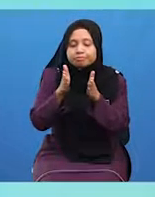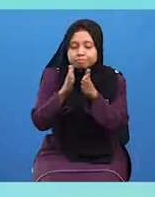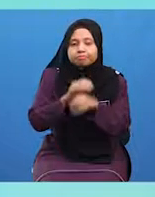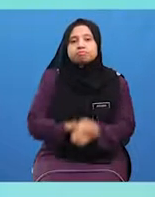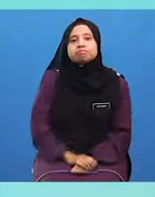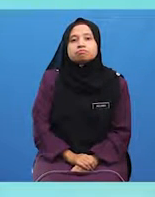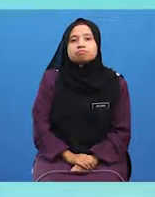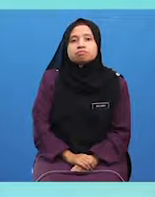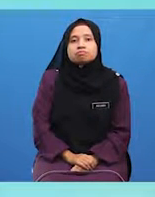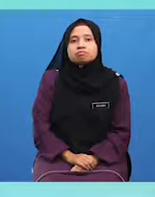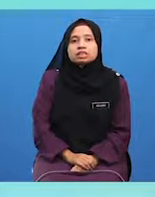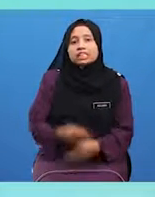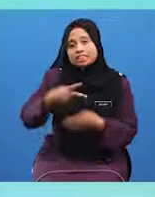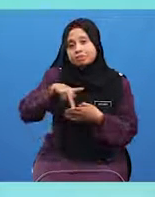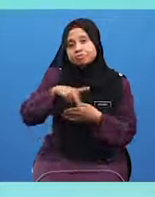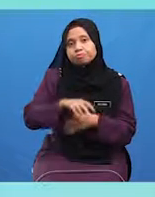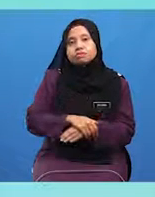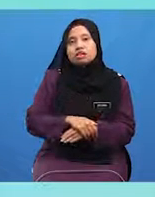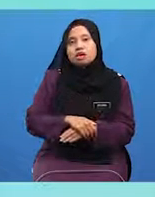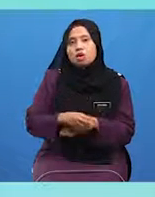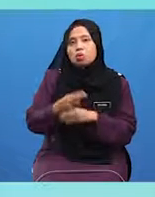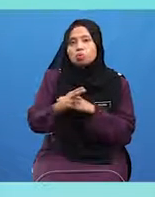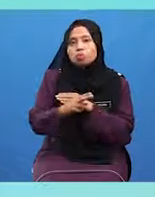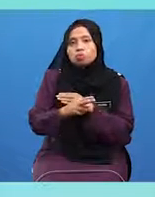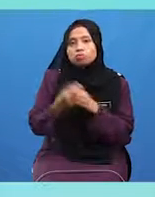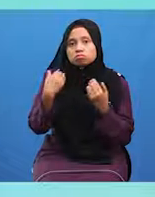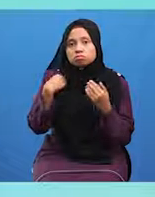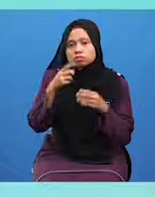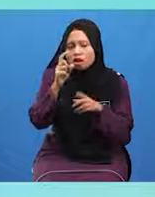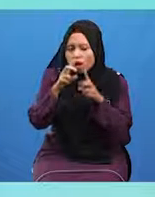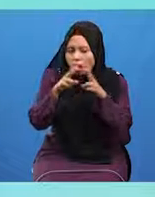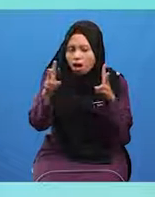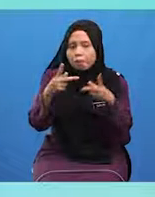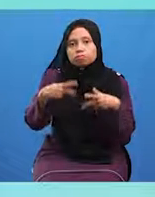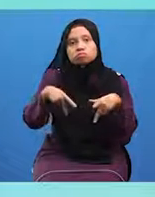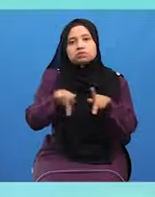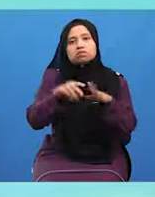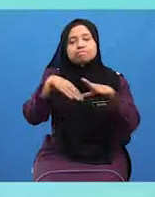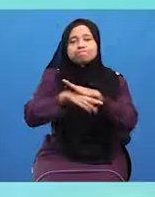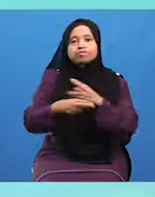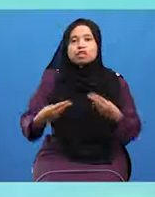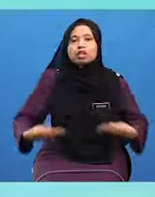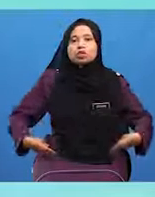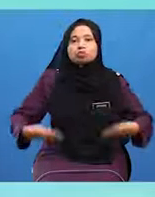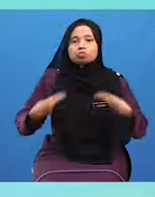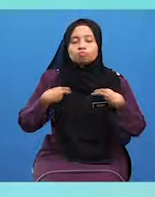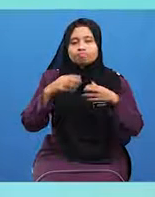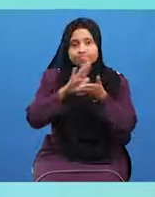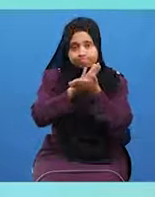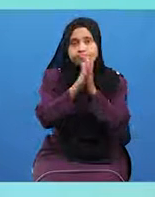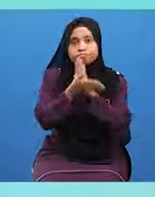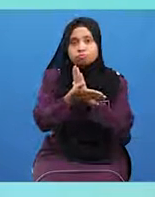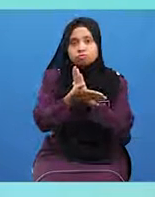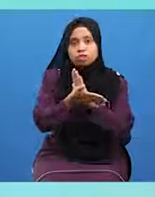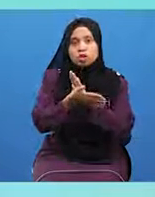Oleh kerana istinjak amat penting dalam kehidupan kita Maka